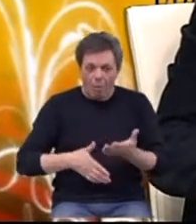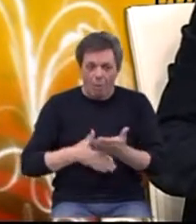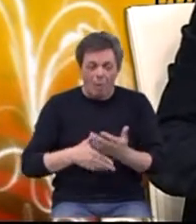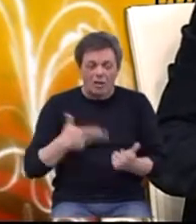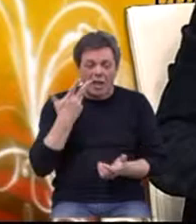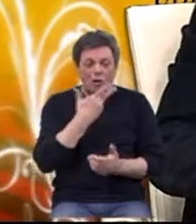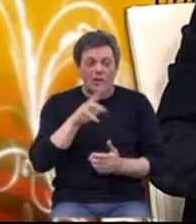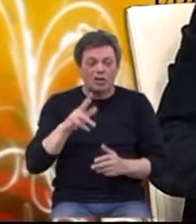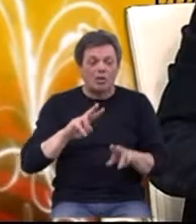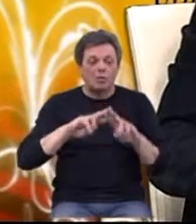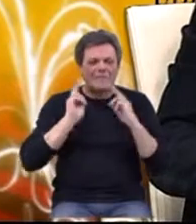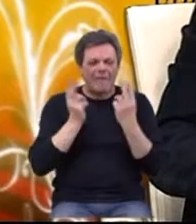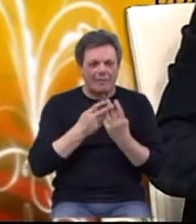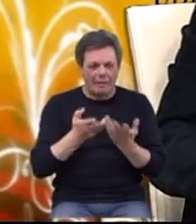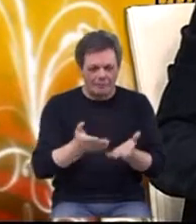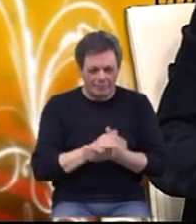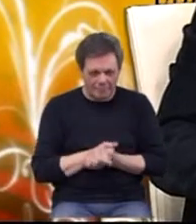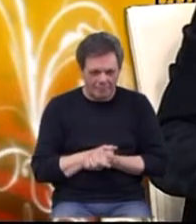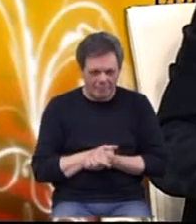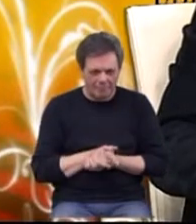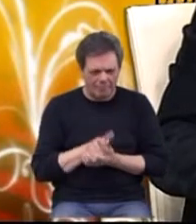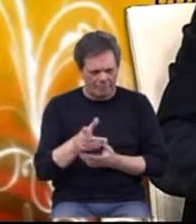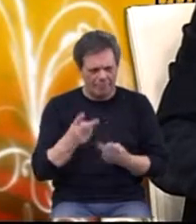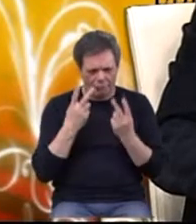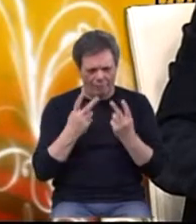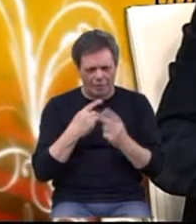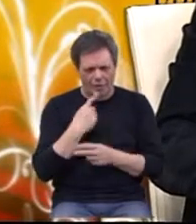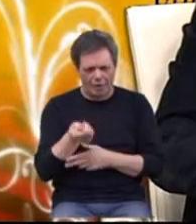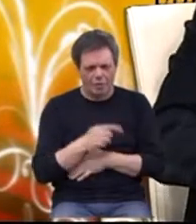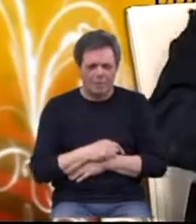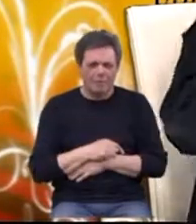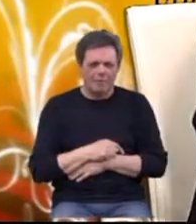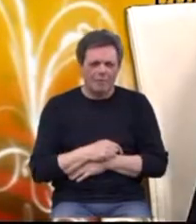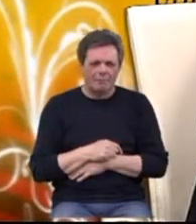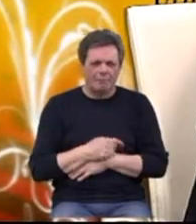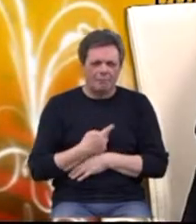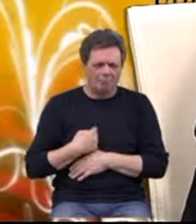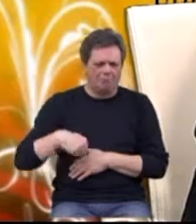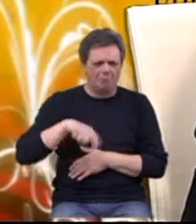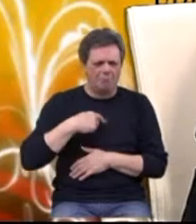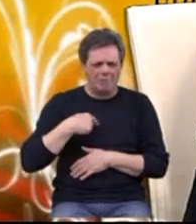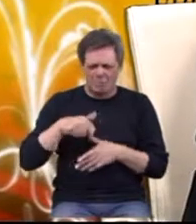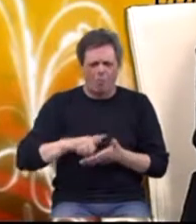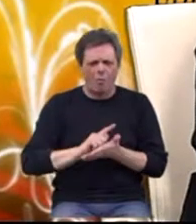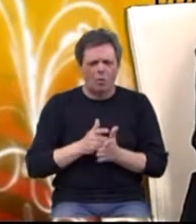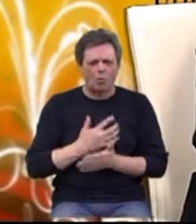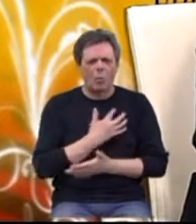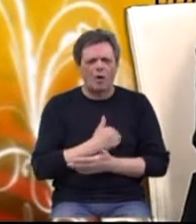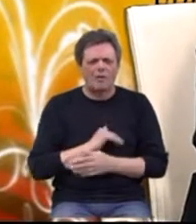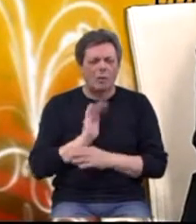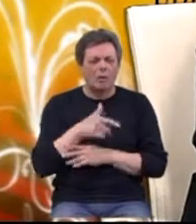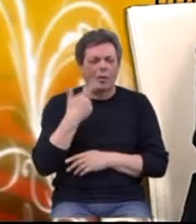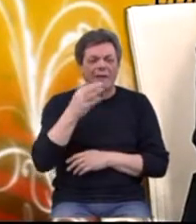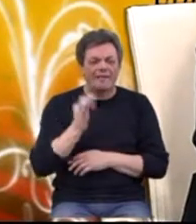trećini svjetske populacije. I to je vrlo važno. Znači, mi smo u ovom trenutku u Hrvatskoj preko